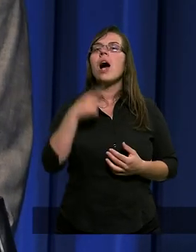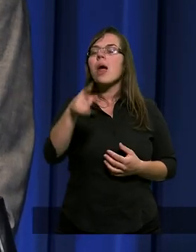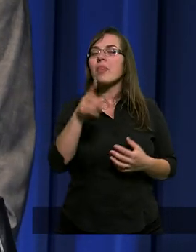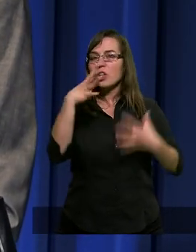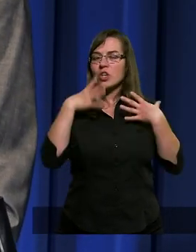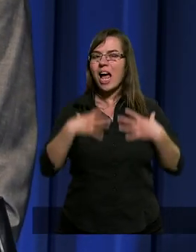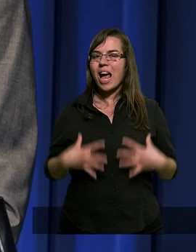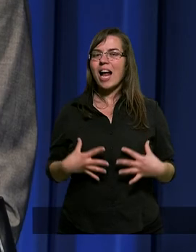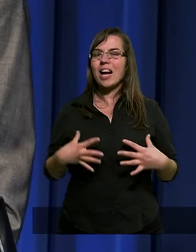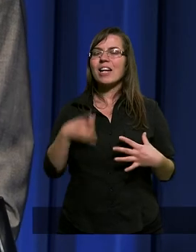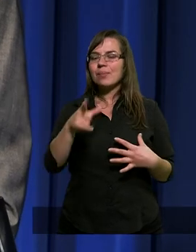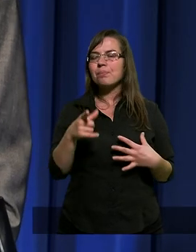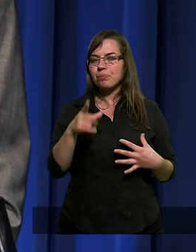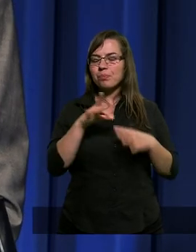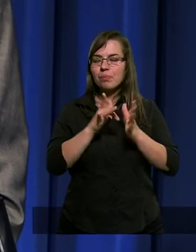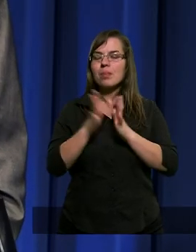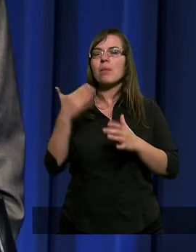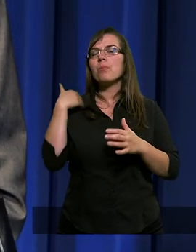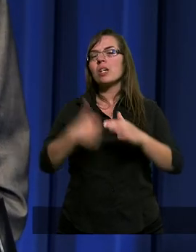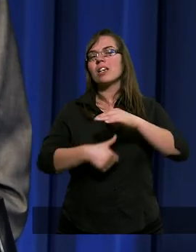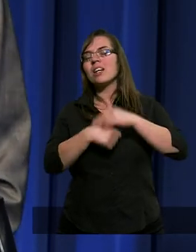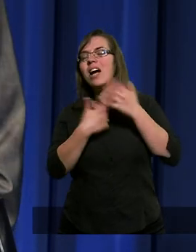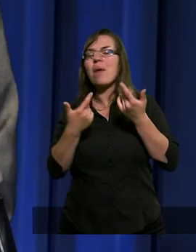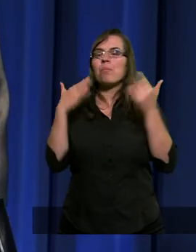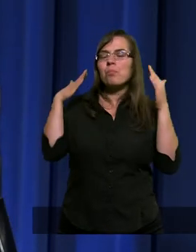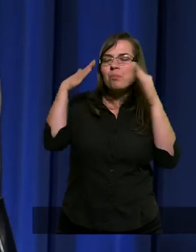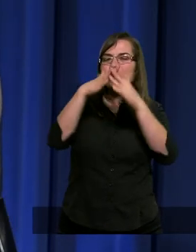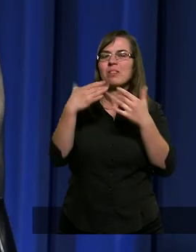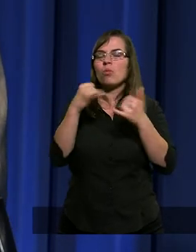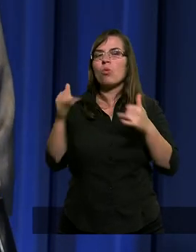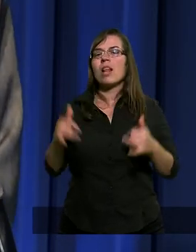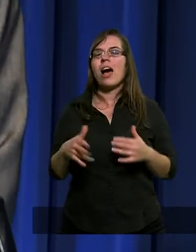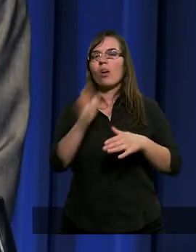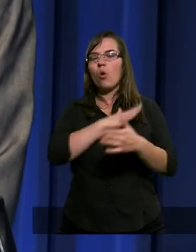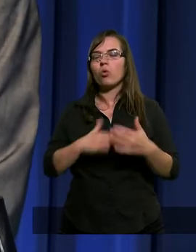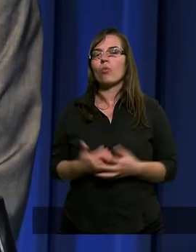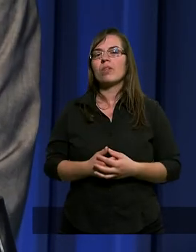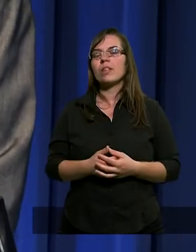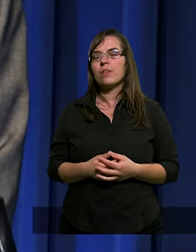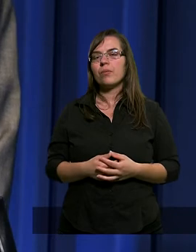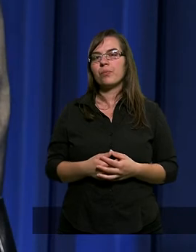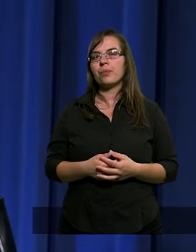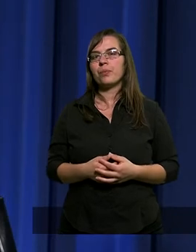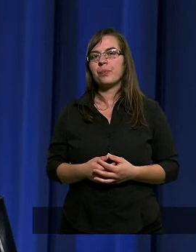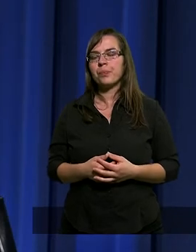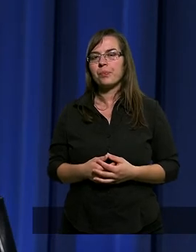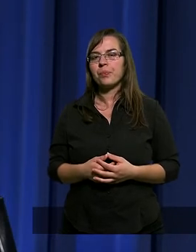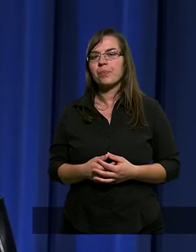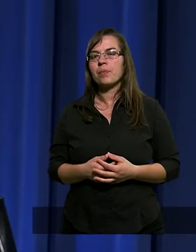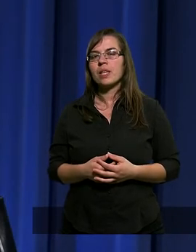a na jego czele szli kapłani, przywódcy narodu, a wśród nich był też i Judasz.